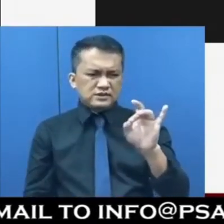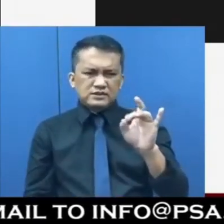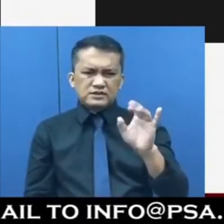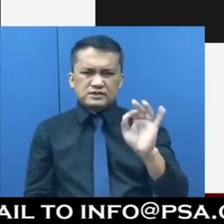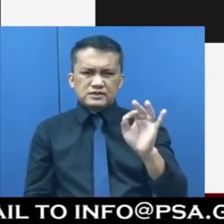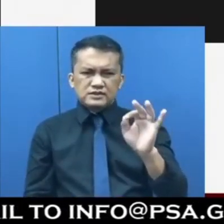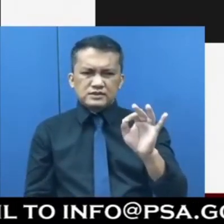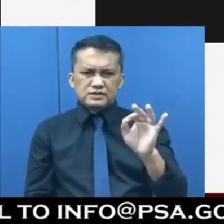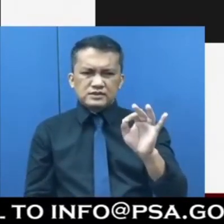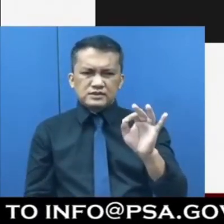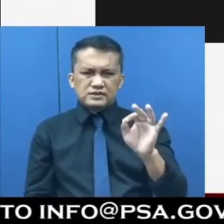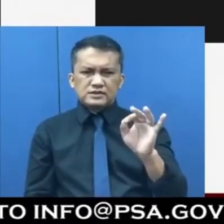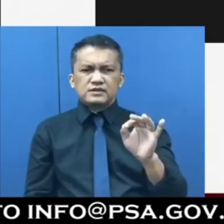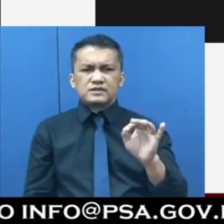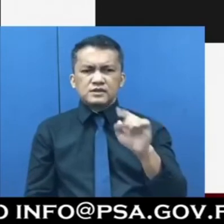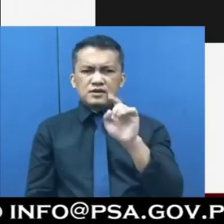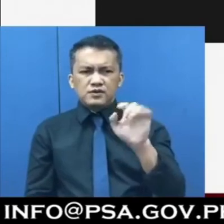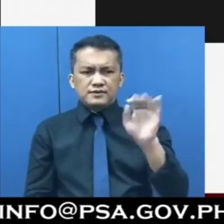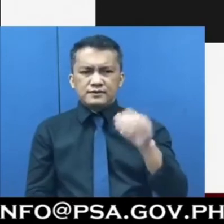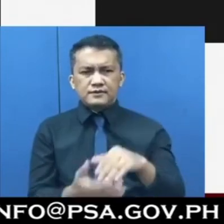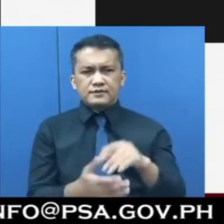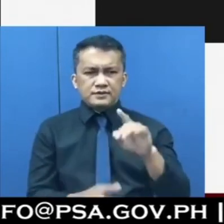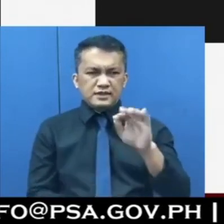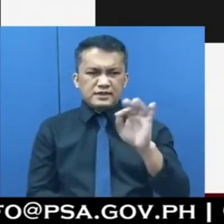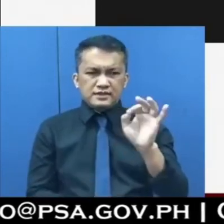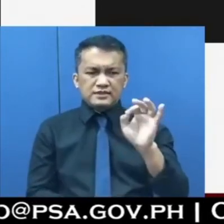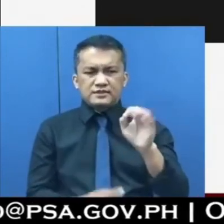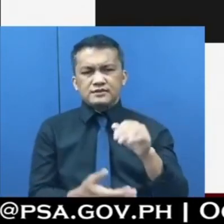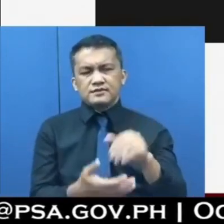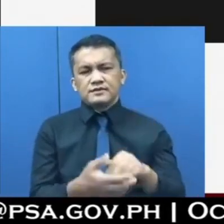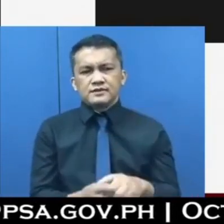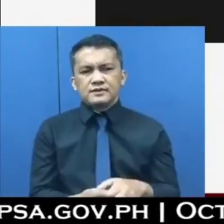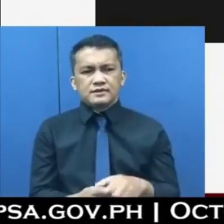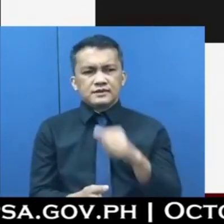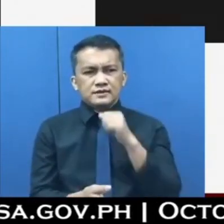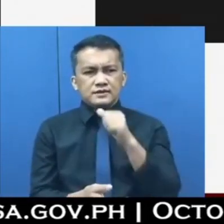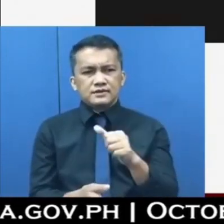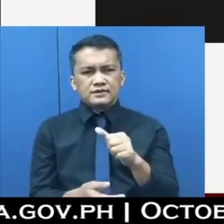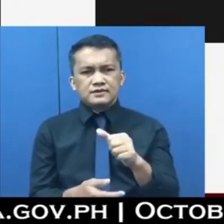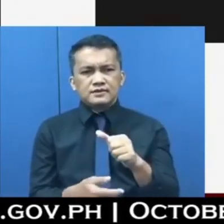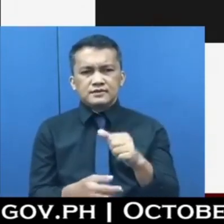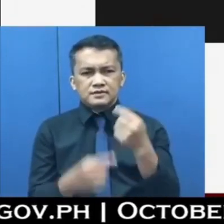lang yata kaya .9,000 parang 900,000 lang so not really a concern